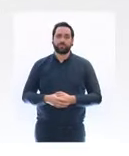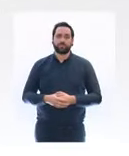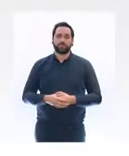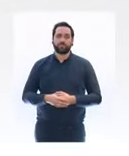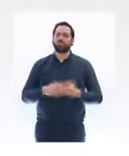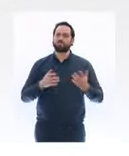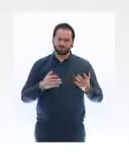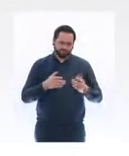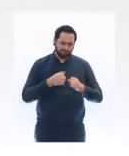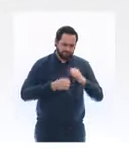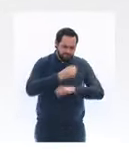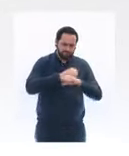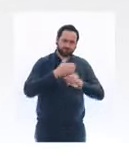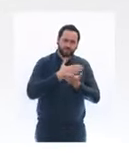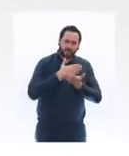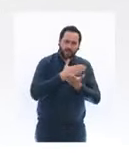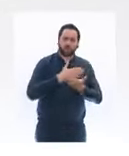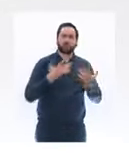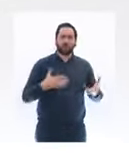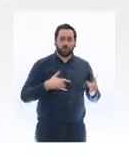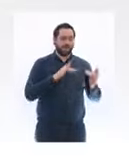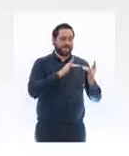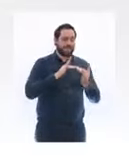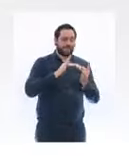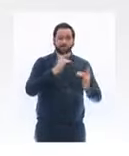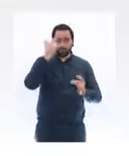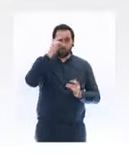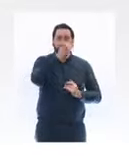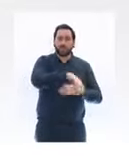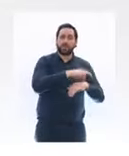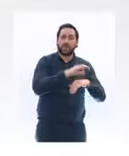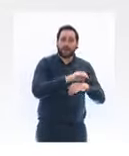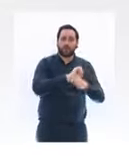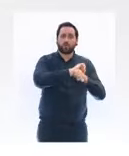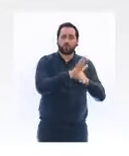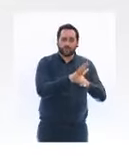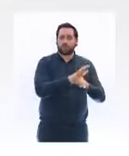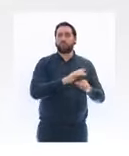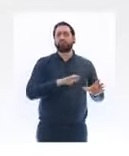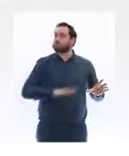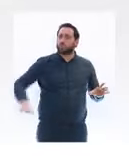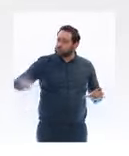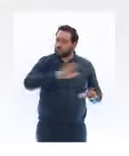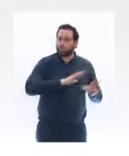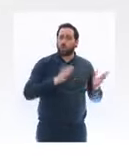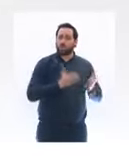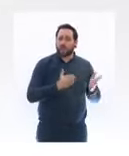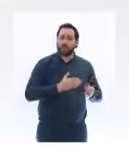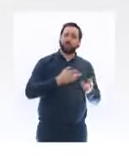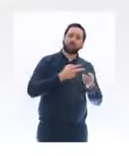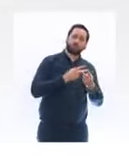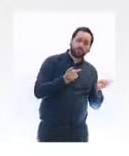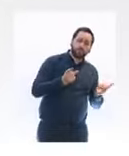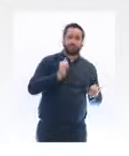qui sont destinés à soigner des malades atteints du Covid dans l'ensemble du parc hospitalier, c'est-à-dire dans le parc hospitalier public et privé.